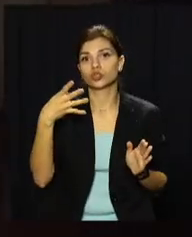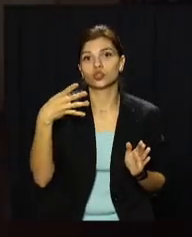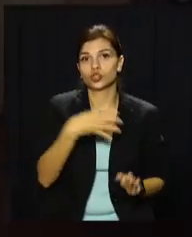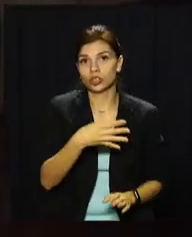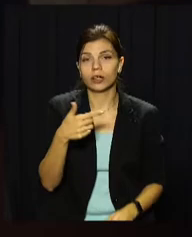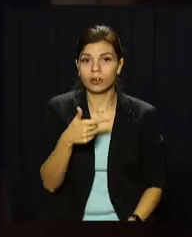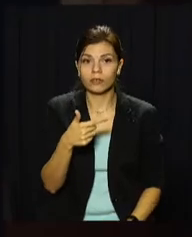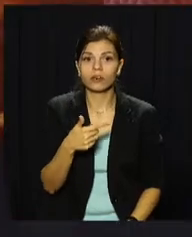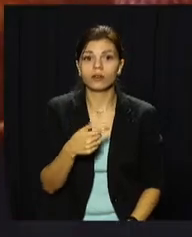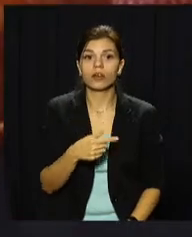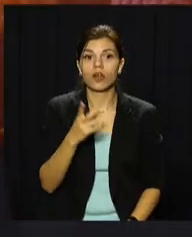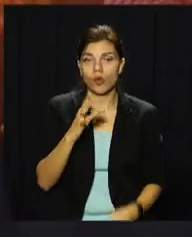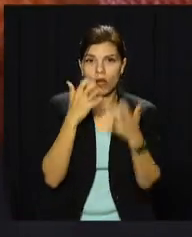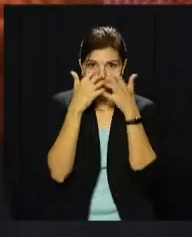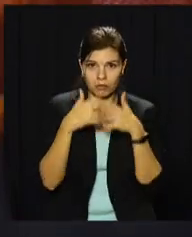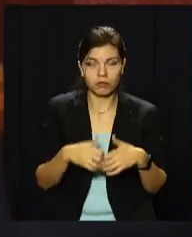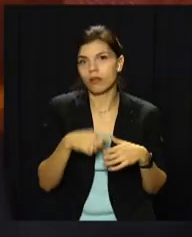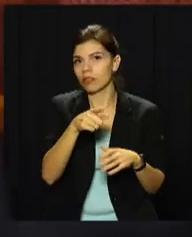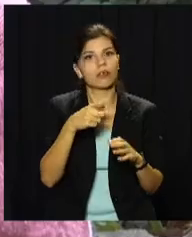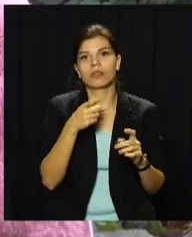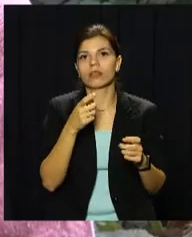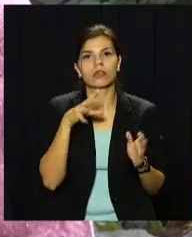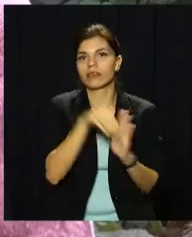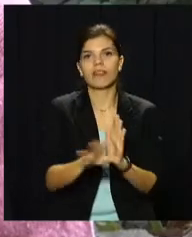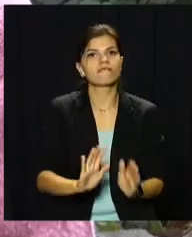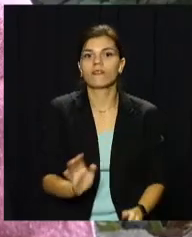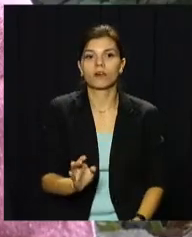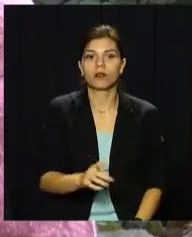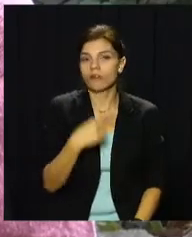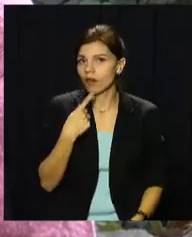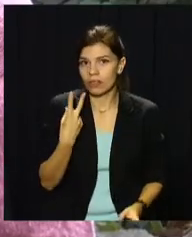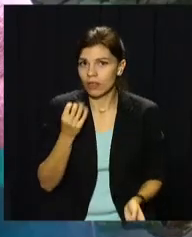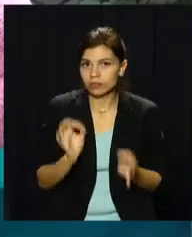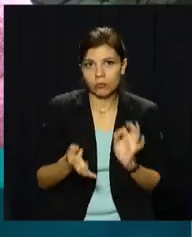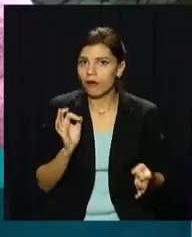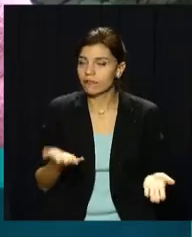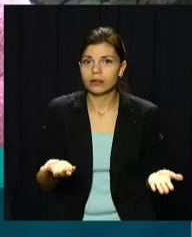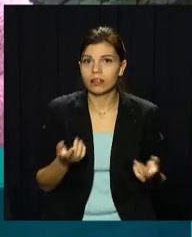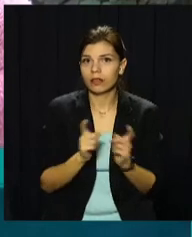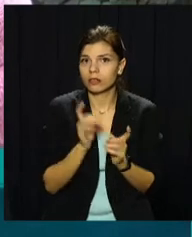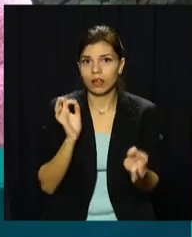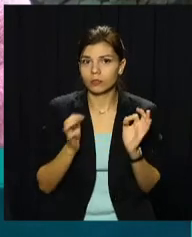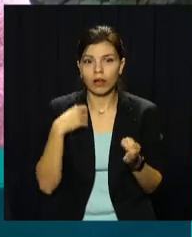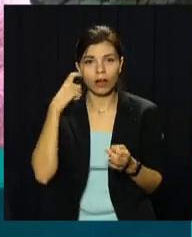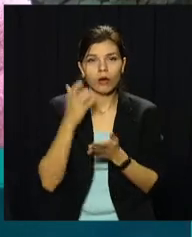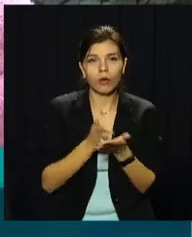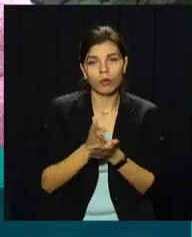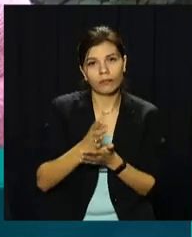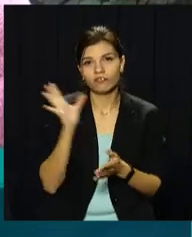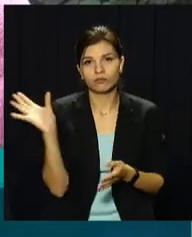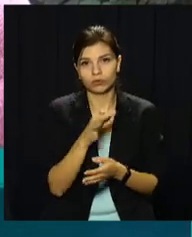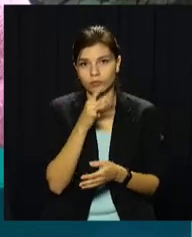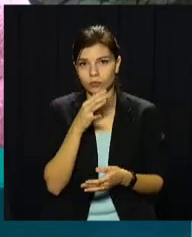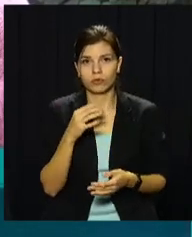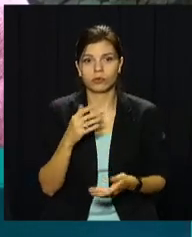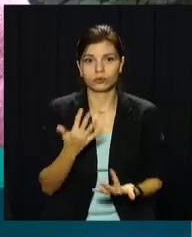Та попри це перерахунок її не стосується. Це до того несправедливо, несправедливо. Об цьому багато